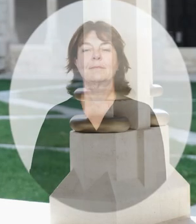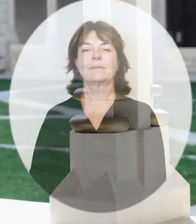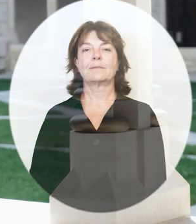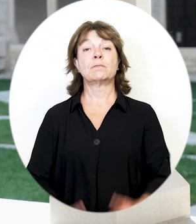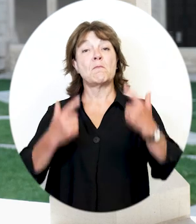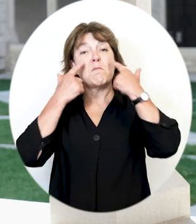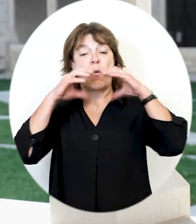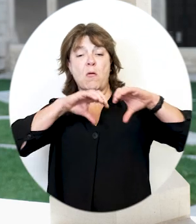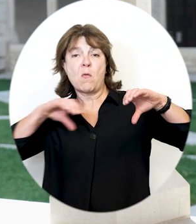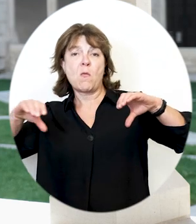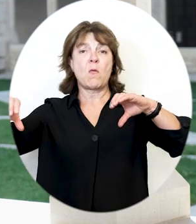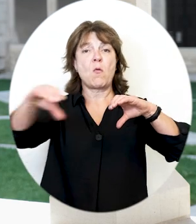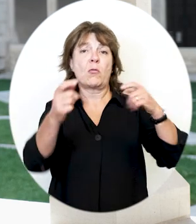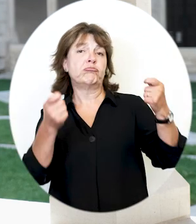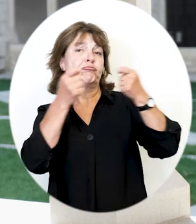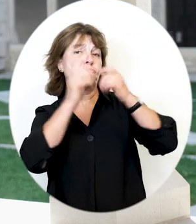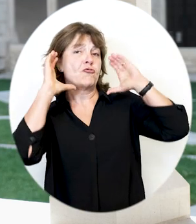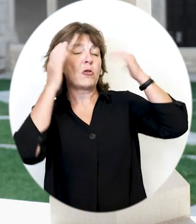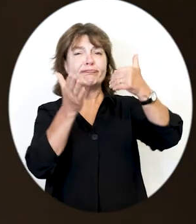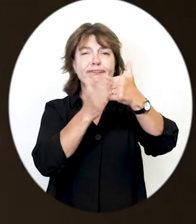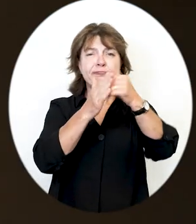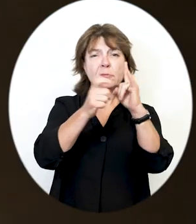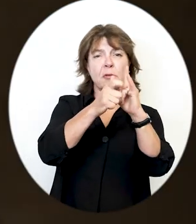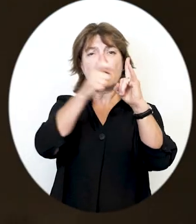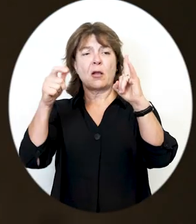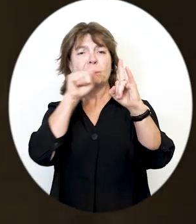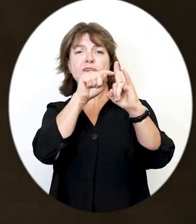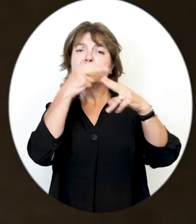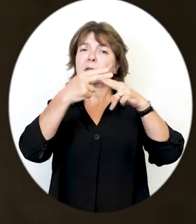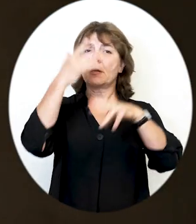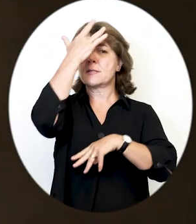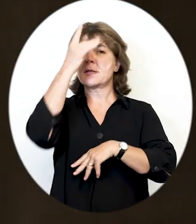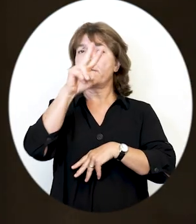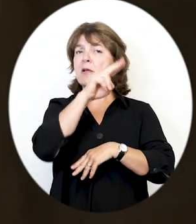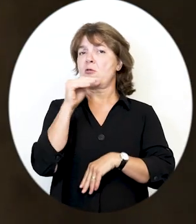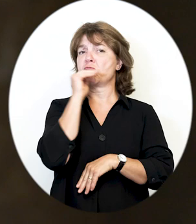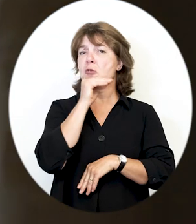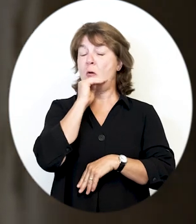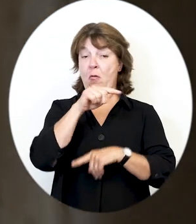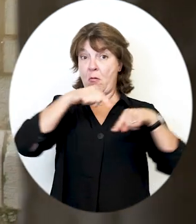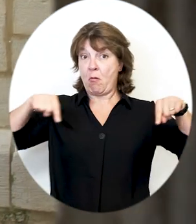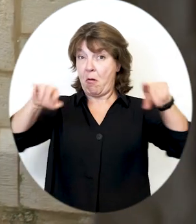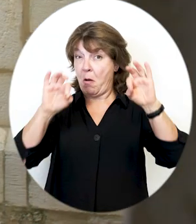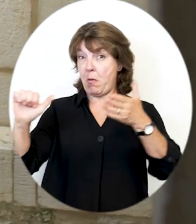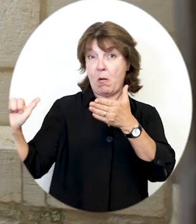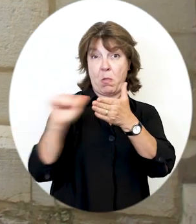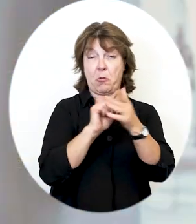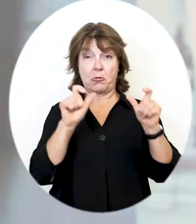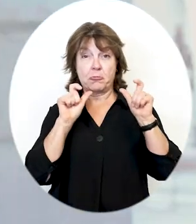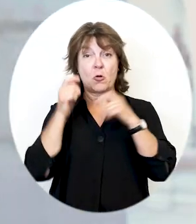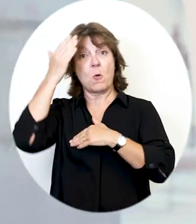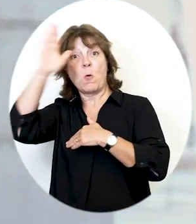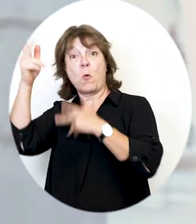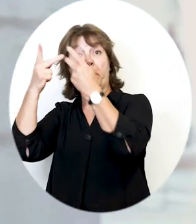Le cloître des Chanoines accolé à la cathédrale Saint-Vincent de Chalon-sur-Saône n'a pas été détruit comme ce fut le cas dans de